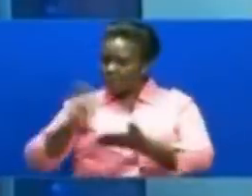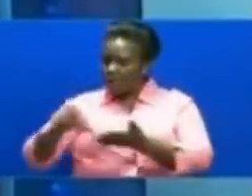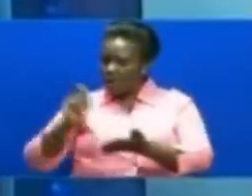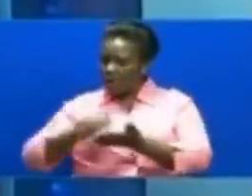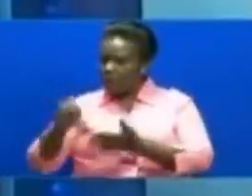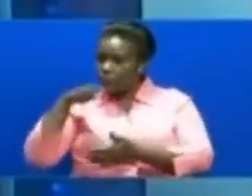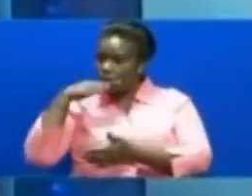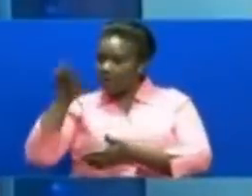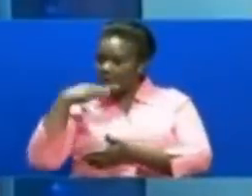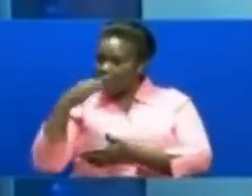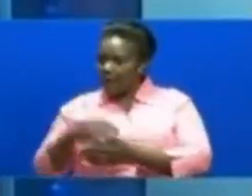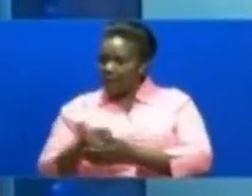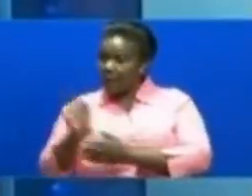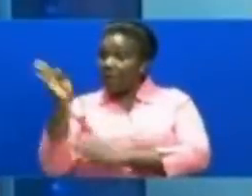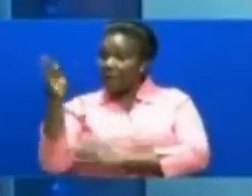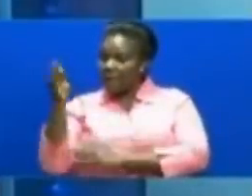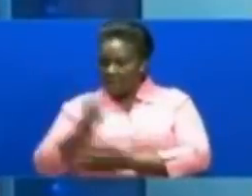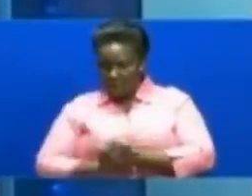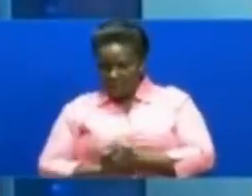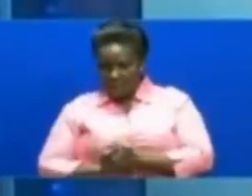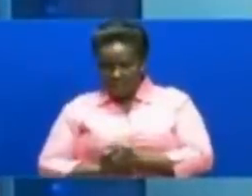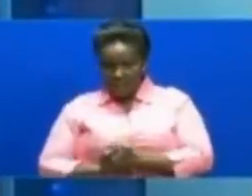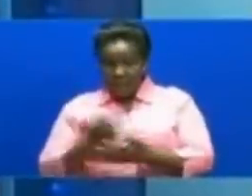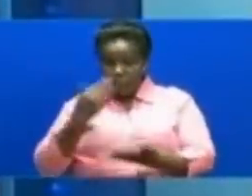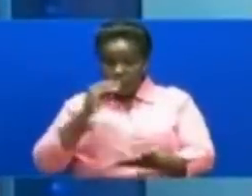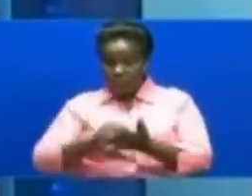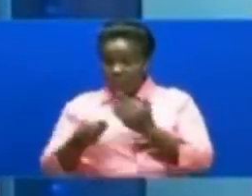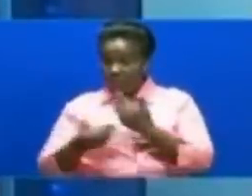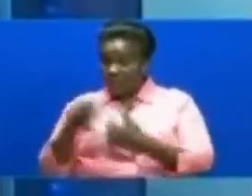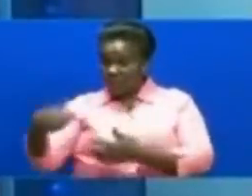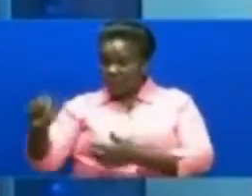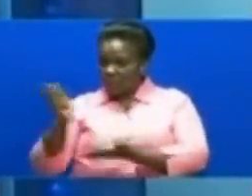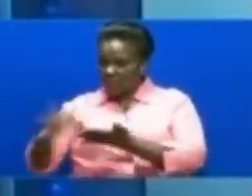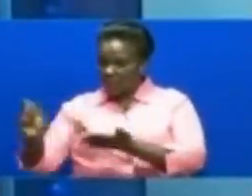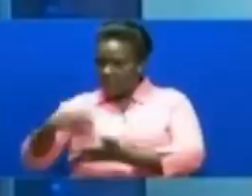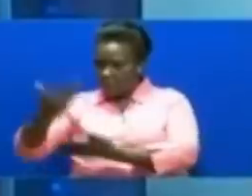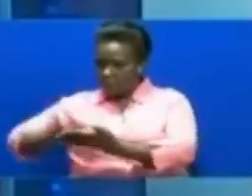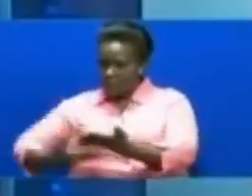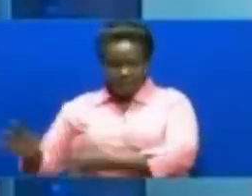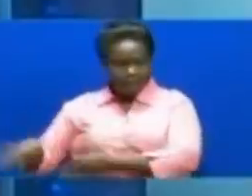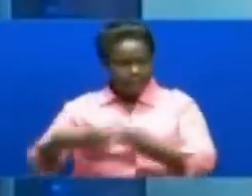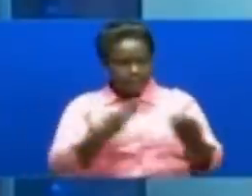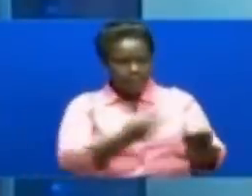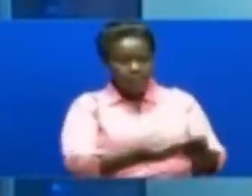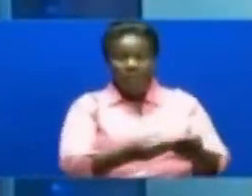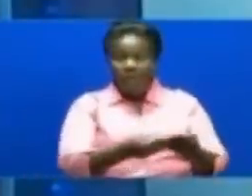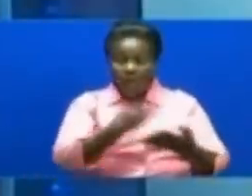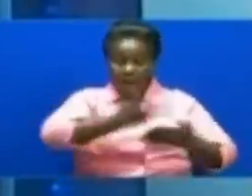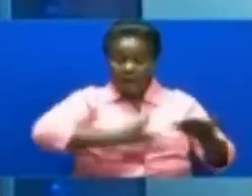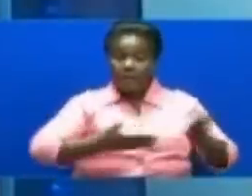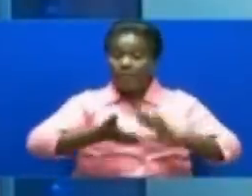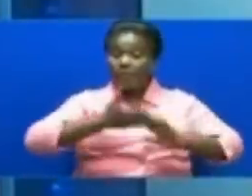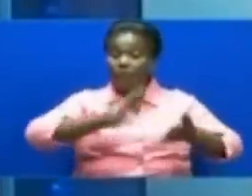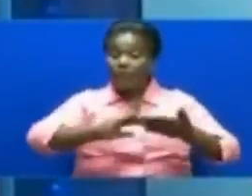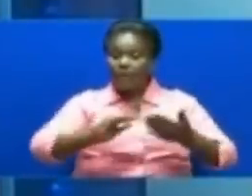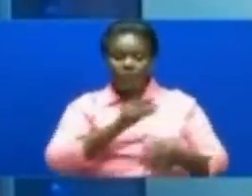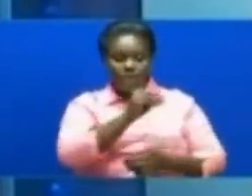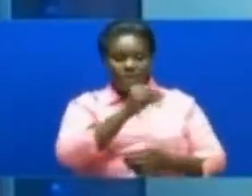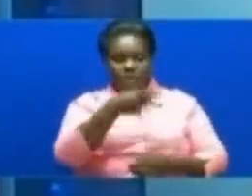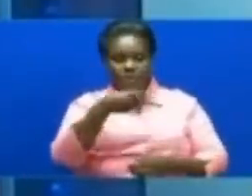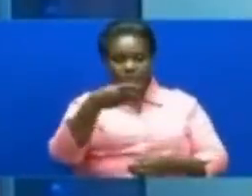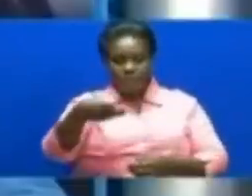mashitaka Kwasilisha nyaraka Ya makubaliano Lofiki wa kati ya mashitaki wa huyo Na mkuruginzo mashitaka nchini DPP